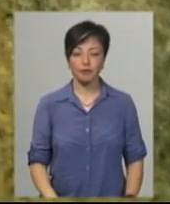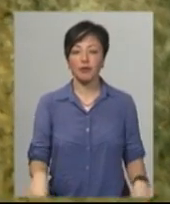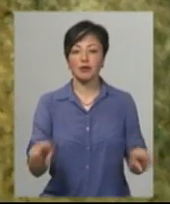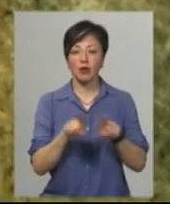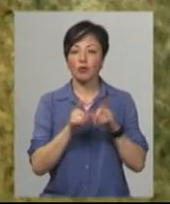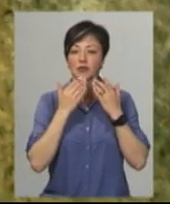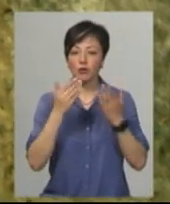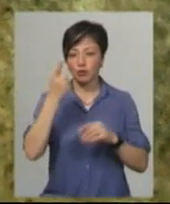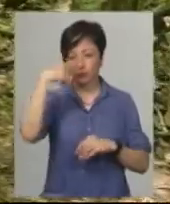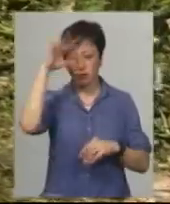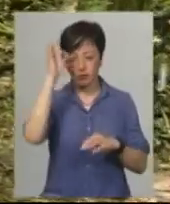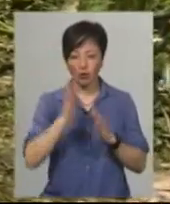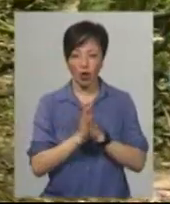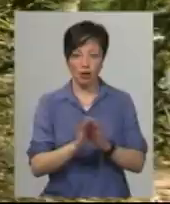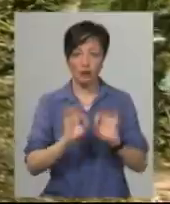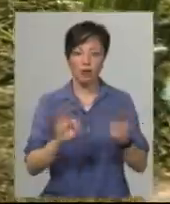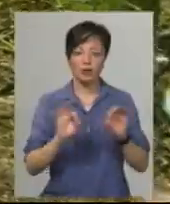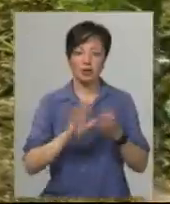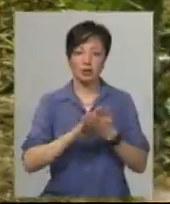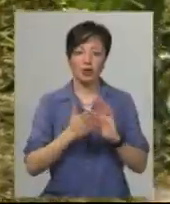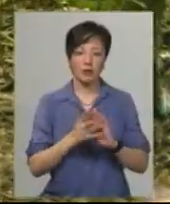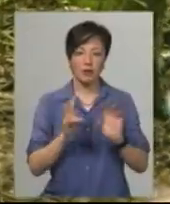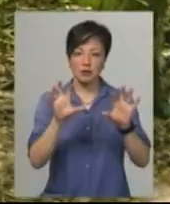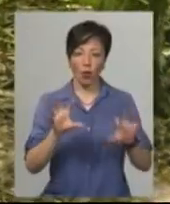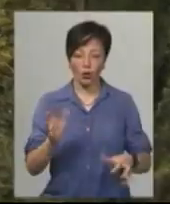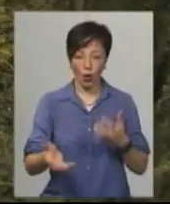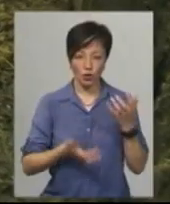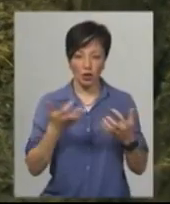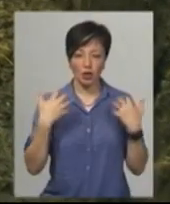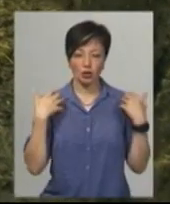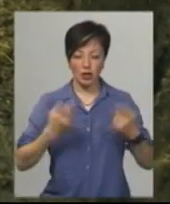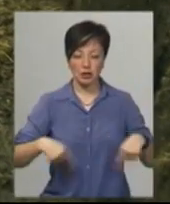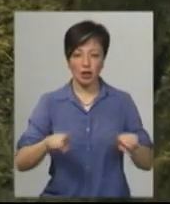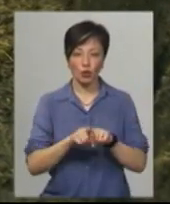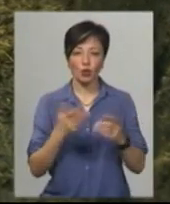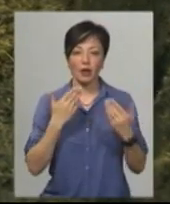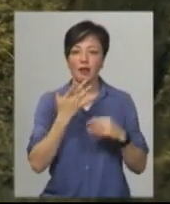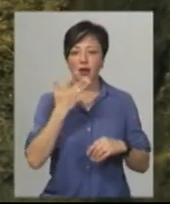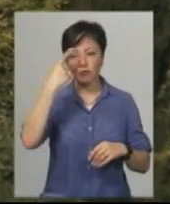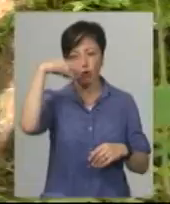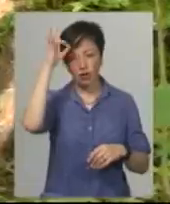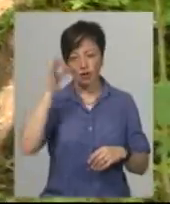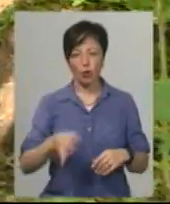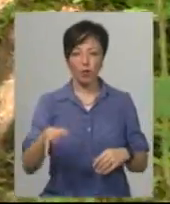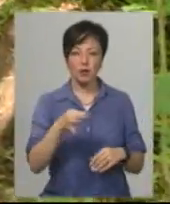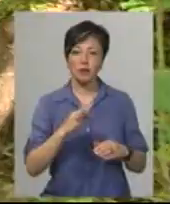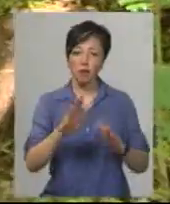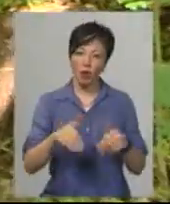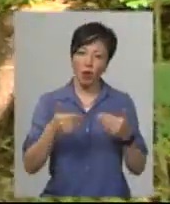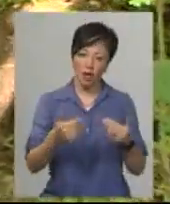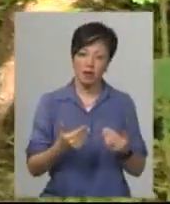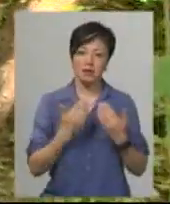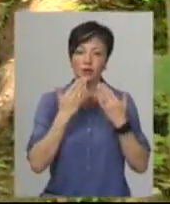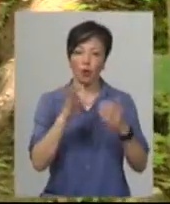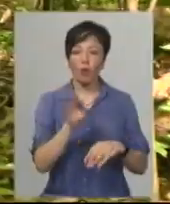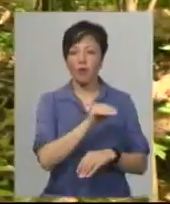звернулися до поліції з проханням прокоментувати ситуацію щодо незаконних розкопок. Начальниця сектору комунікації Нацполіції області Інна Глега порадила звернутися із